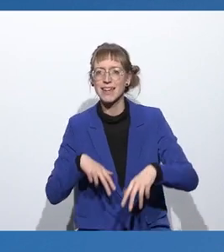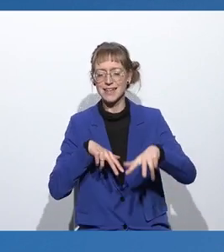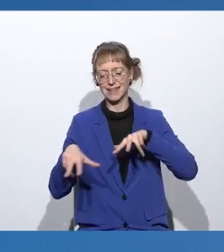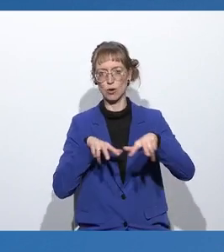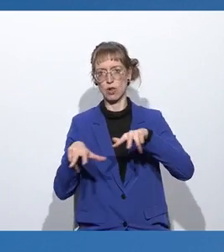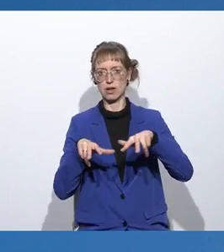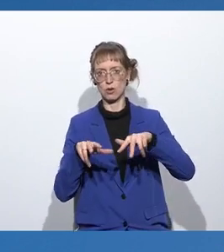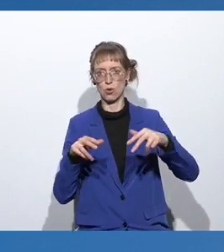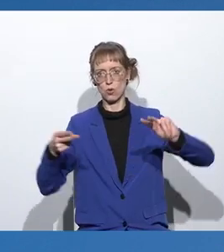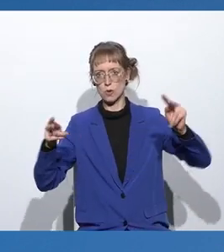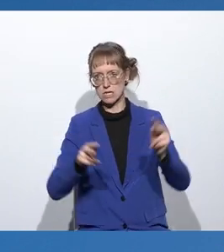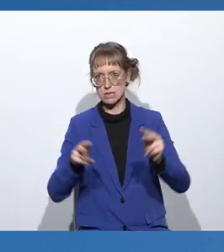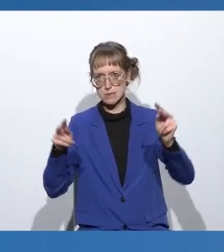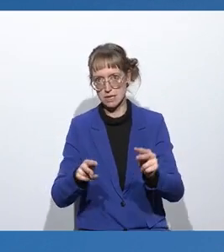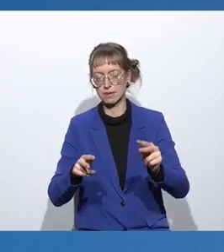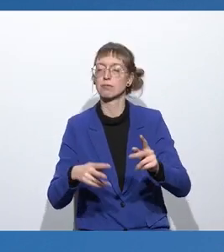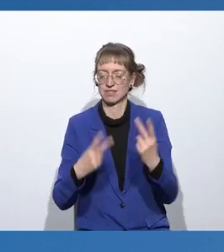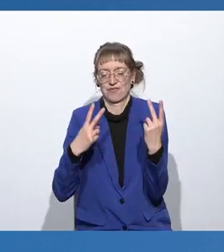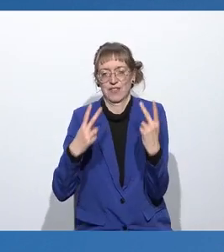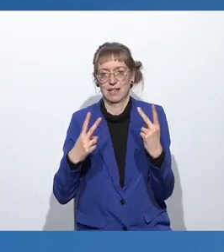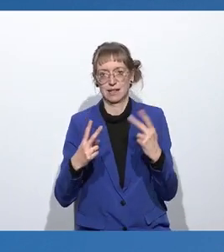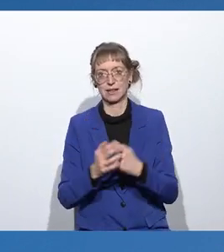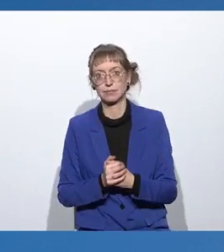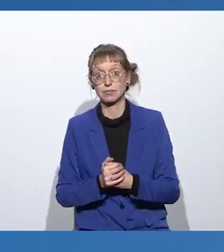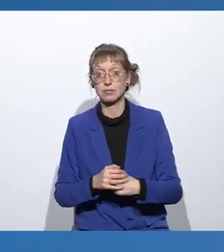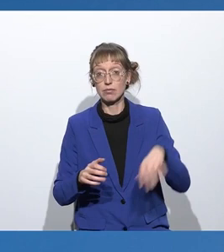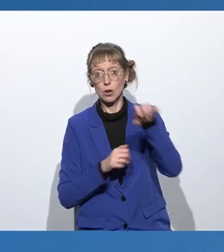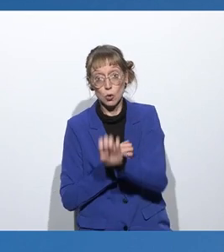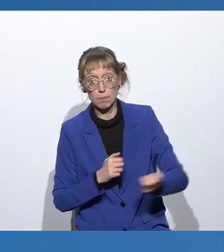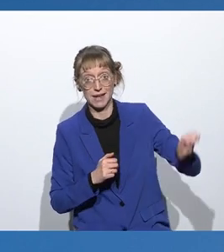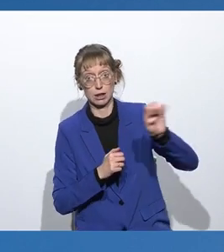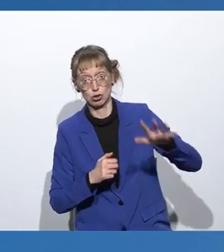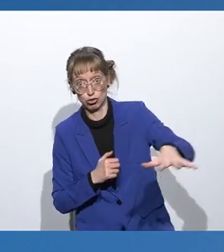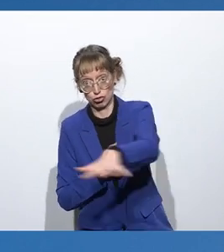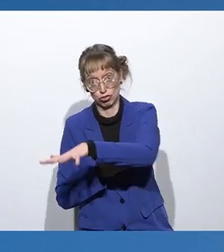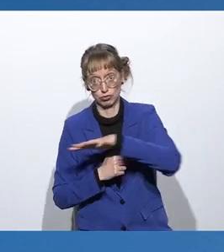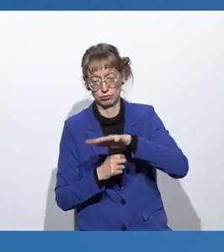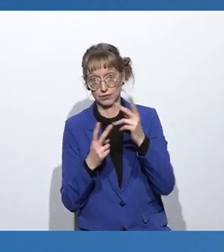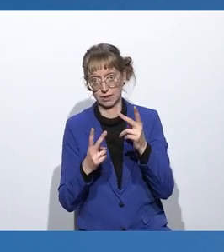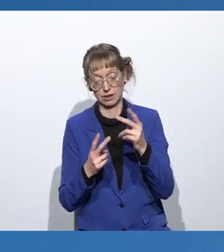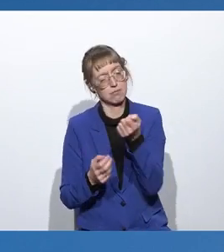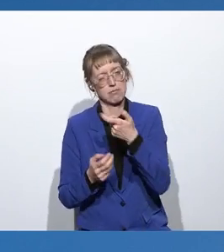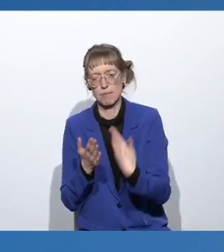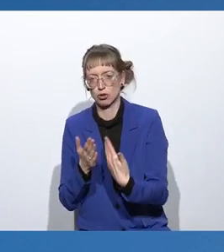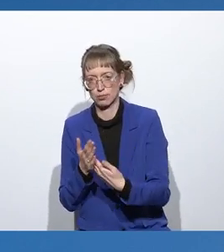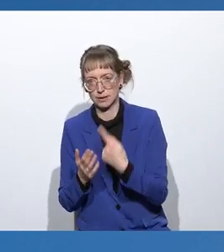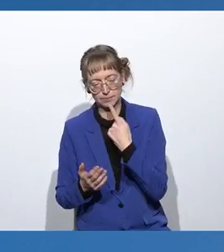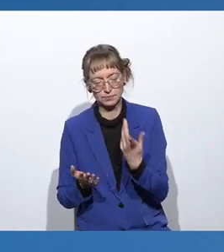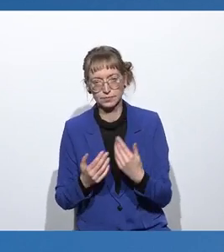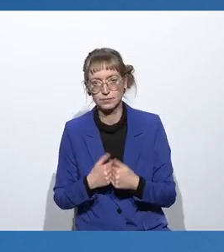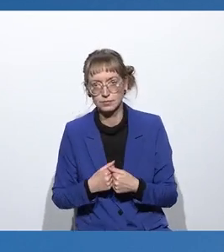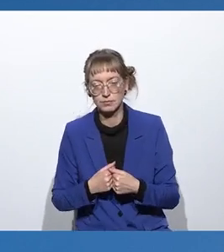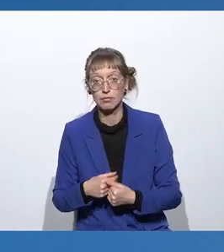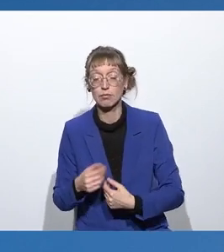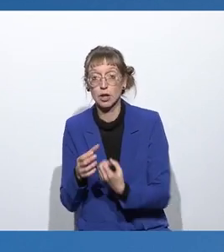wichtige Rolle, in diesem Fall vor allem europäische Regulierung. Ein paar Beispiele. Produkte